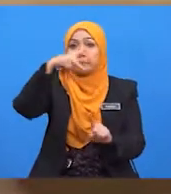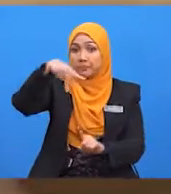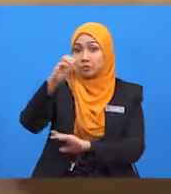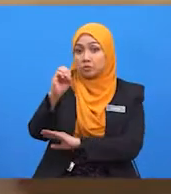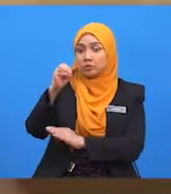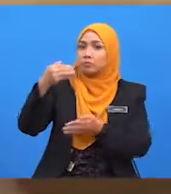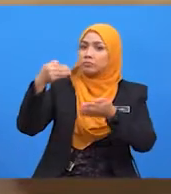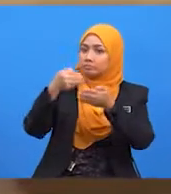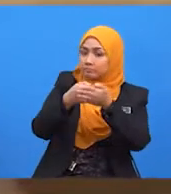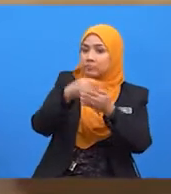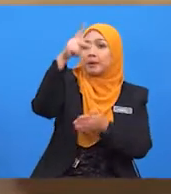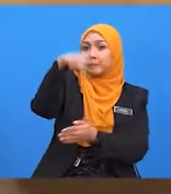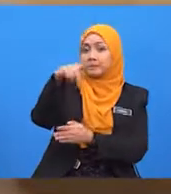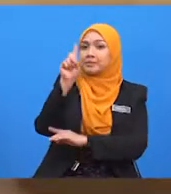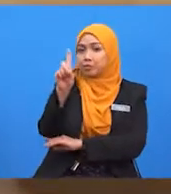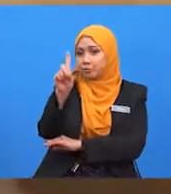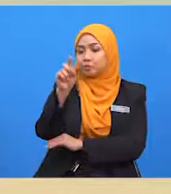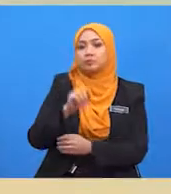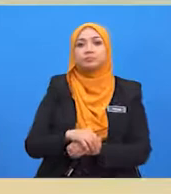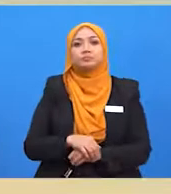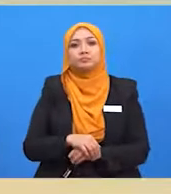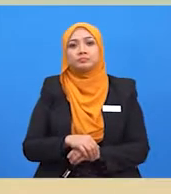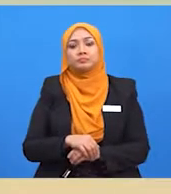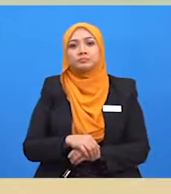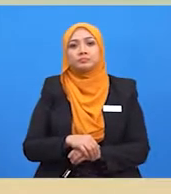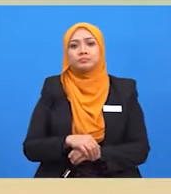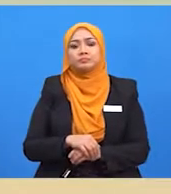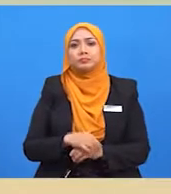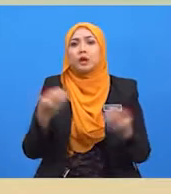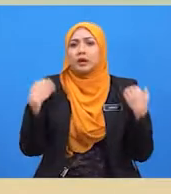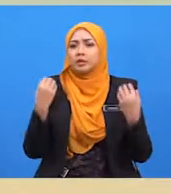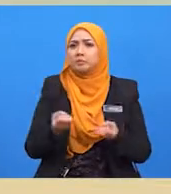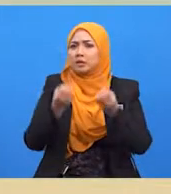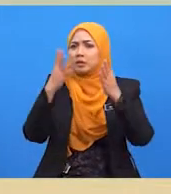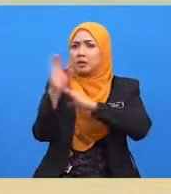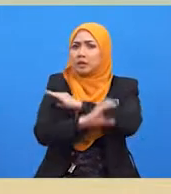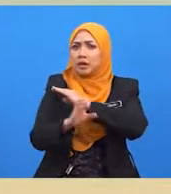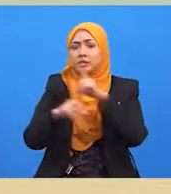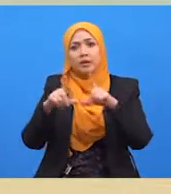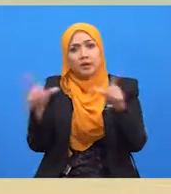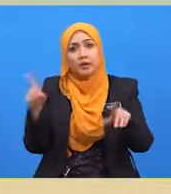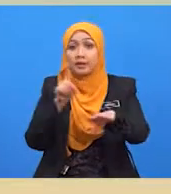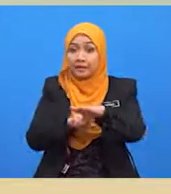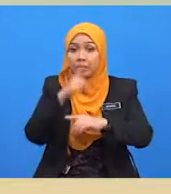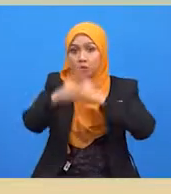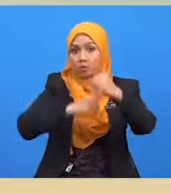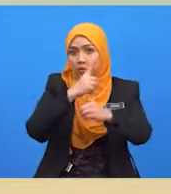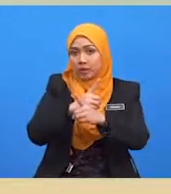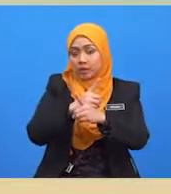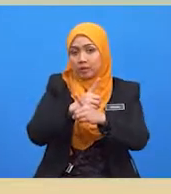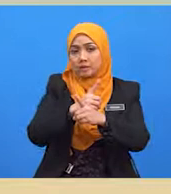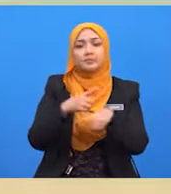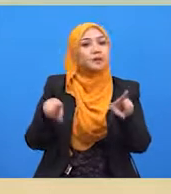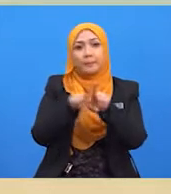terdapat banyak negara lain di dunia, seperti negara E juga, mempunyai kapasiti untuk mengeluarkan